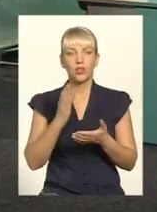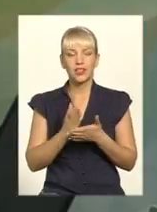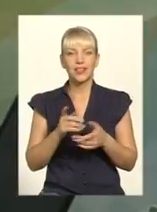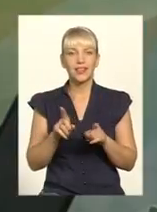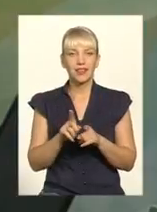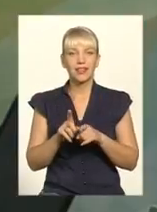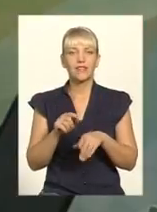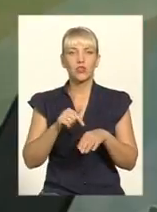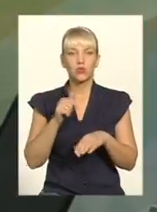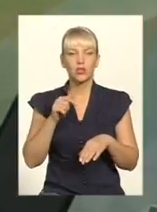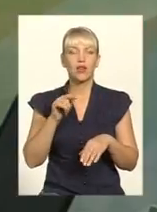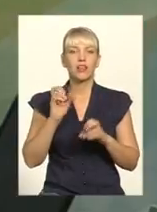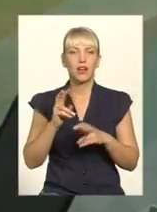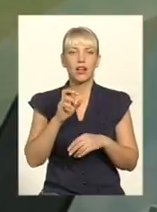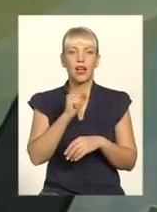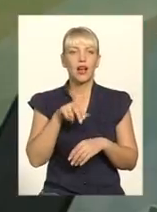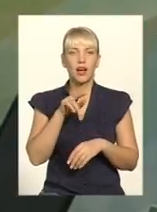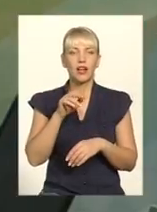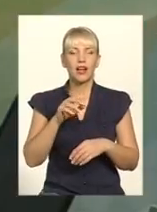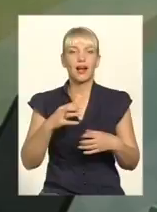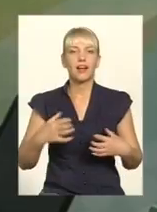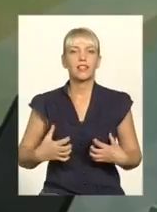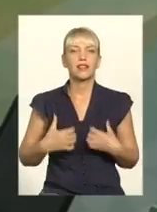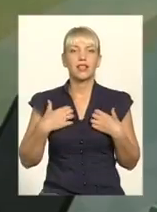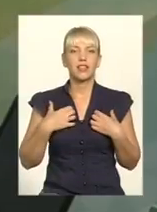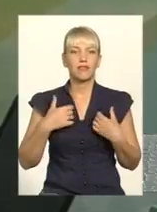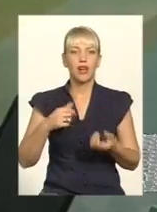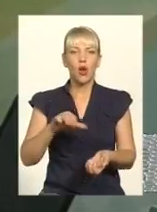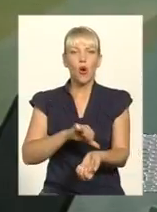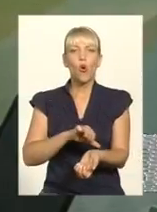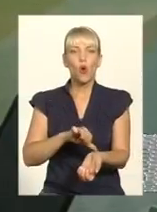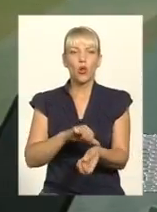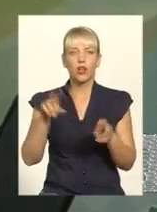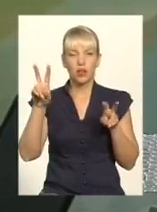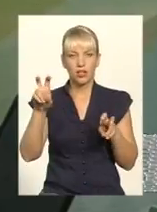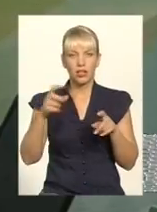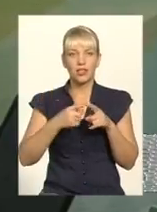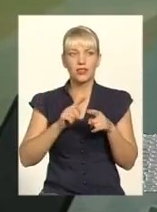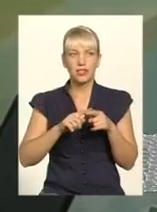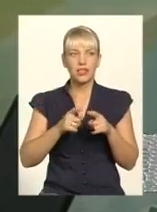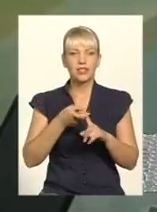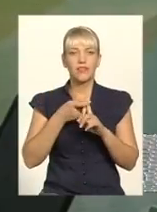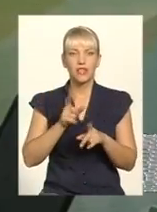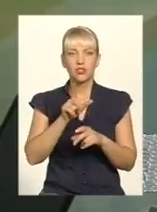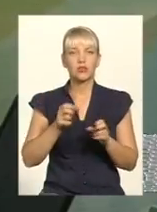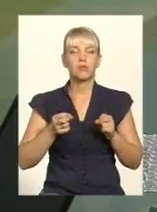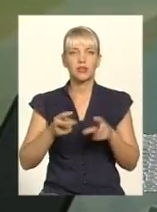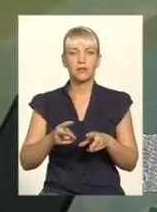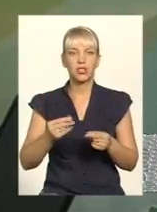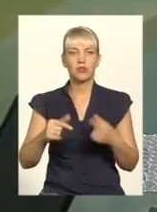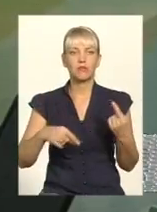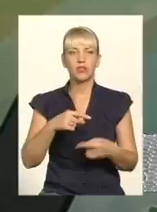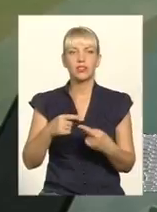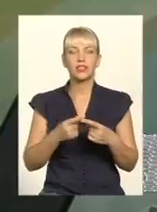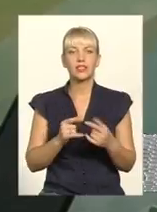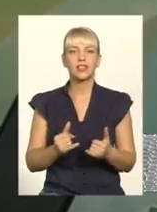в якій знаходиться велика кількість людей, займаючись тим чи іншим небезпечним бізнесом. І це для них життя,